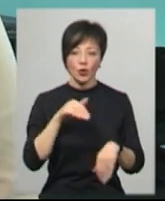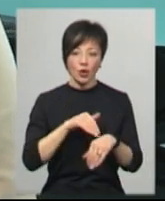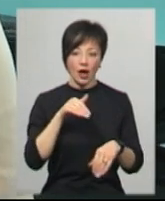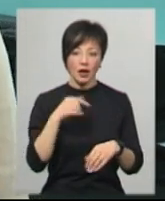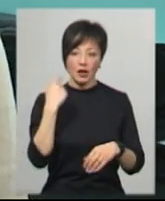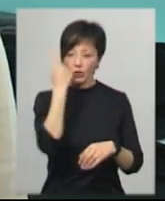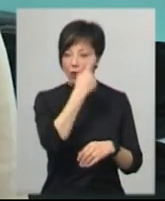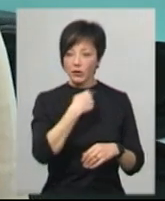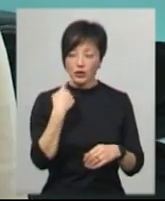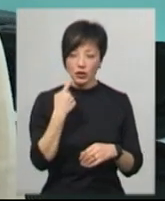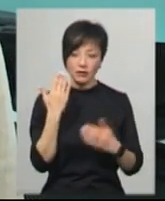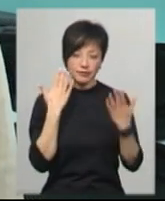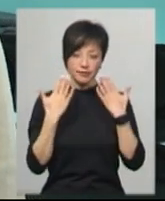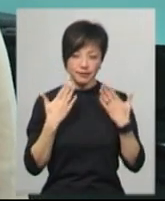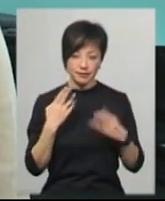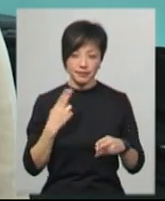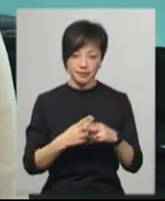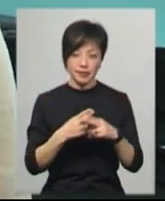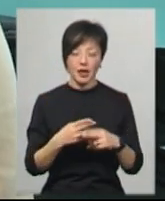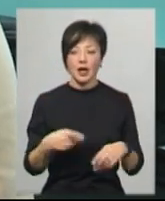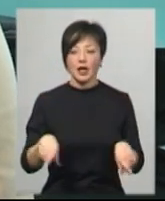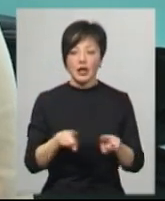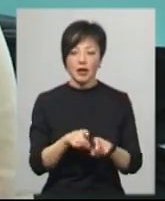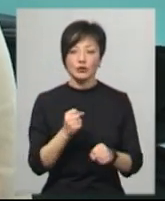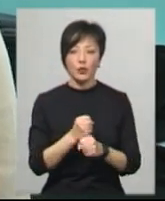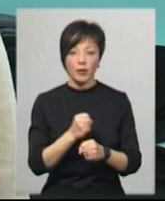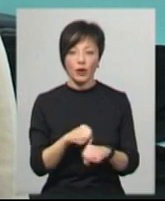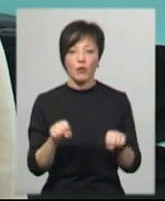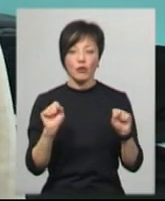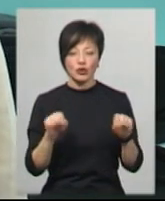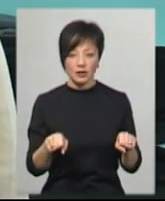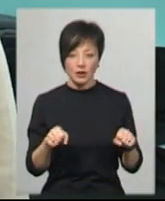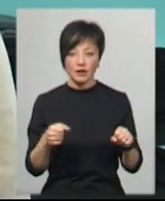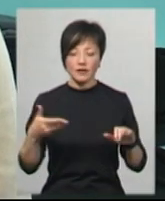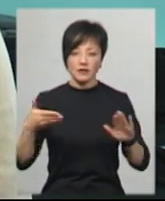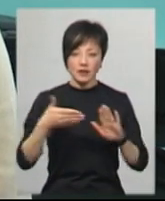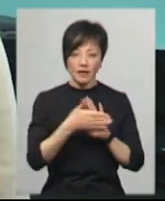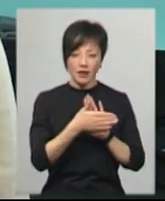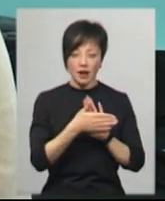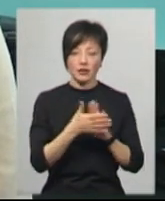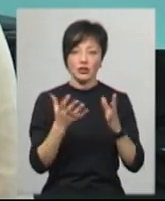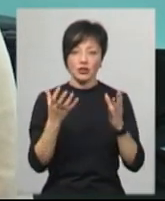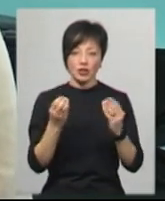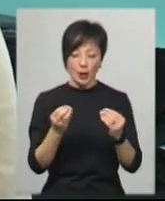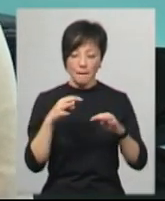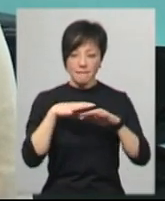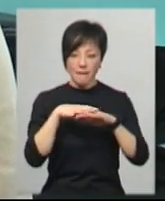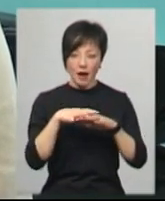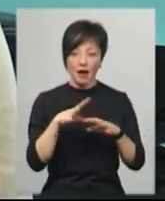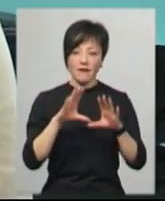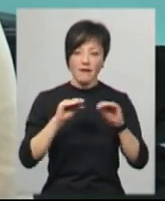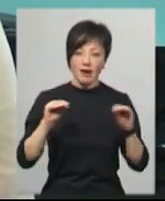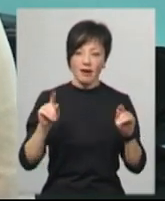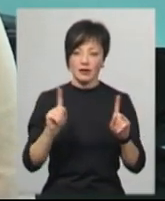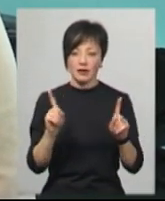обличчя. Але ми зробили так, що можливо вставляти туди шари марлі, вати,